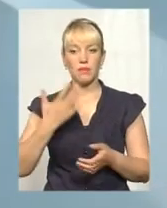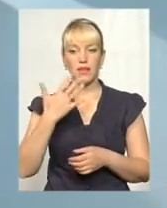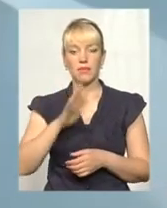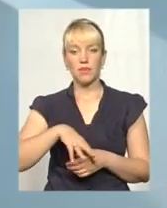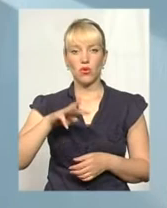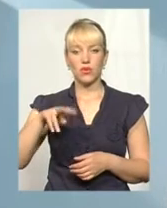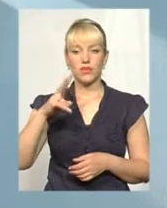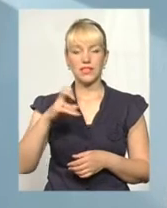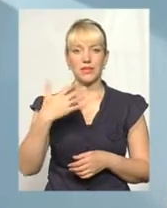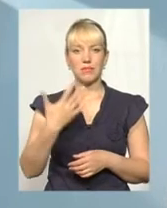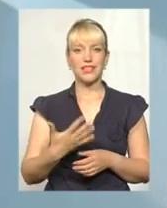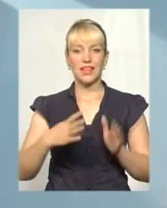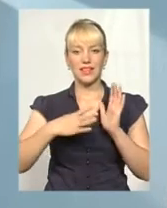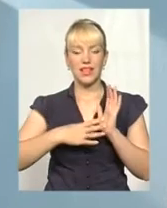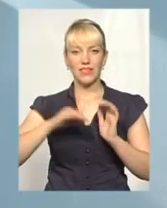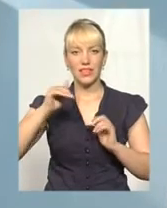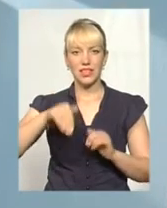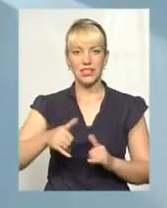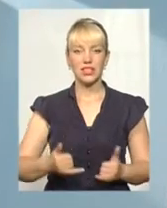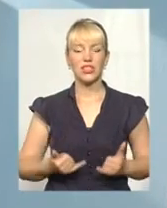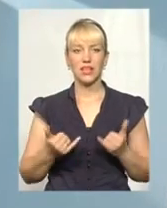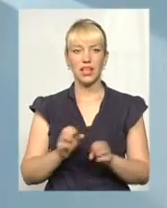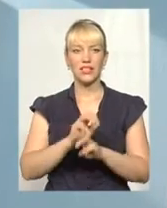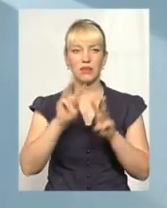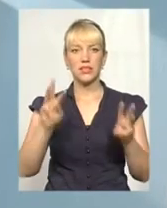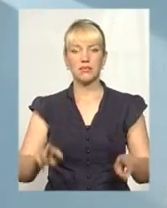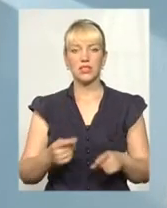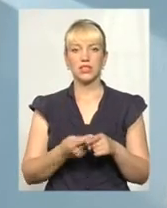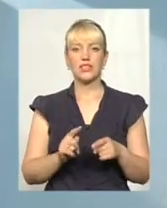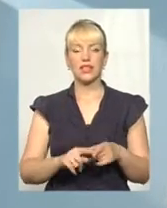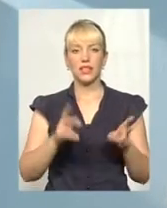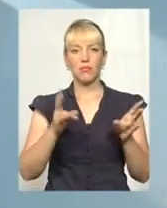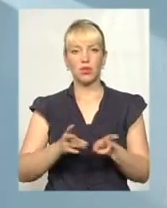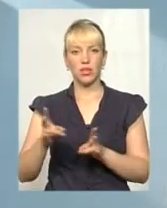259 тисяч для забезпечення цих потреб.